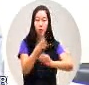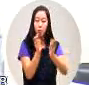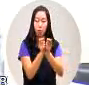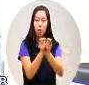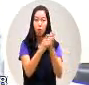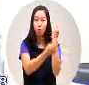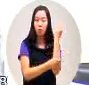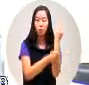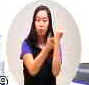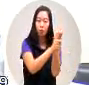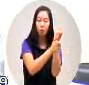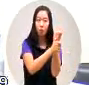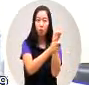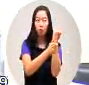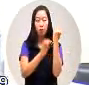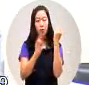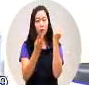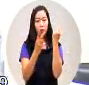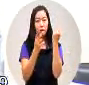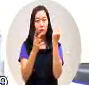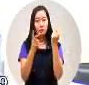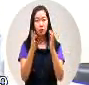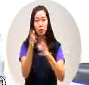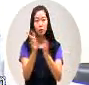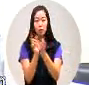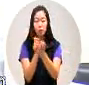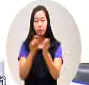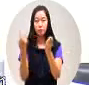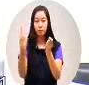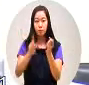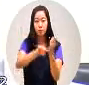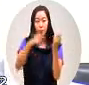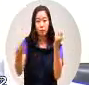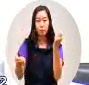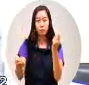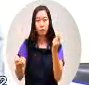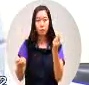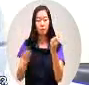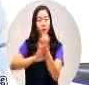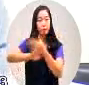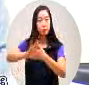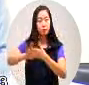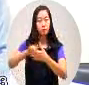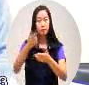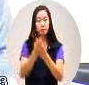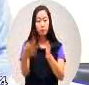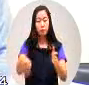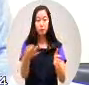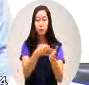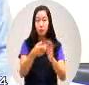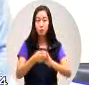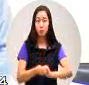一百五十公尺或者是呢又比这个更远的以其他的地墓来编定